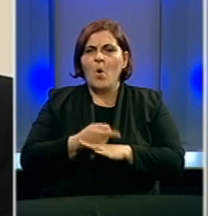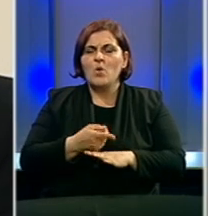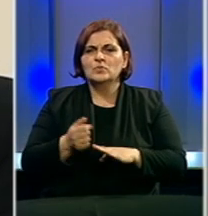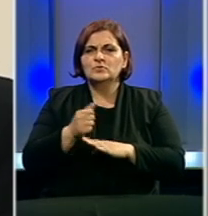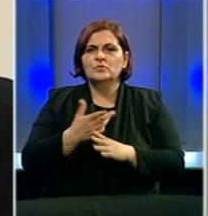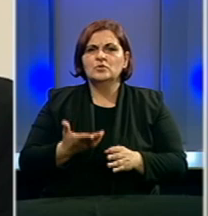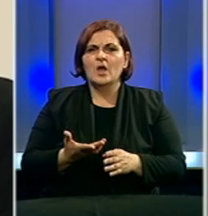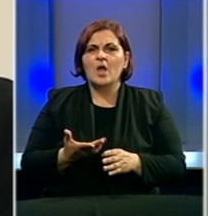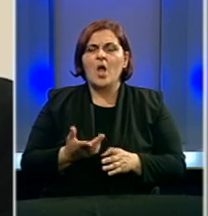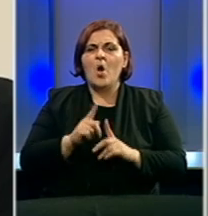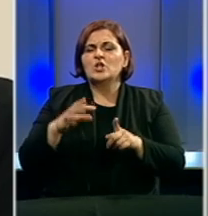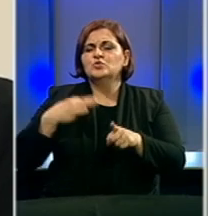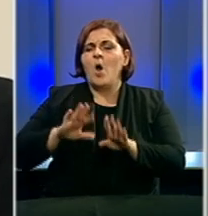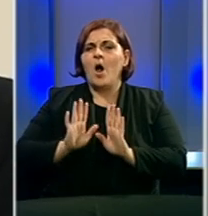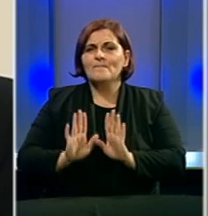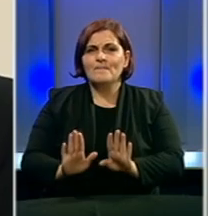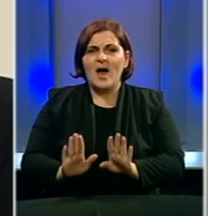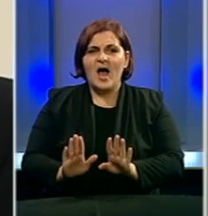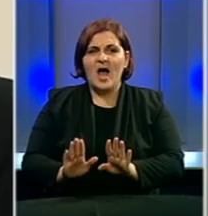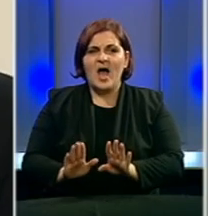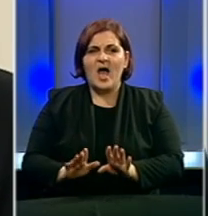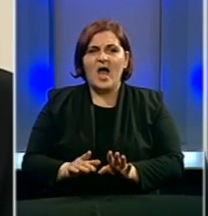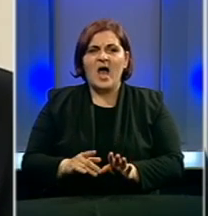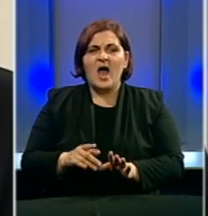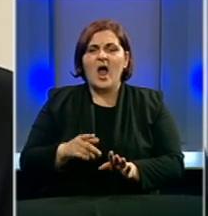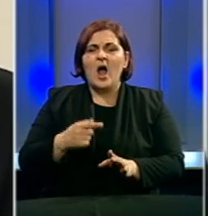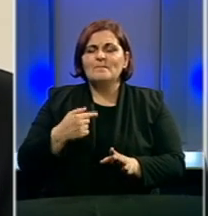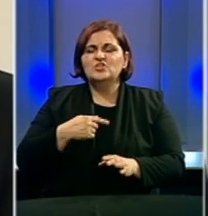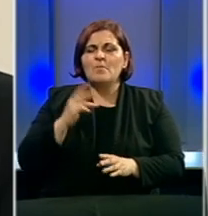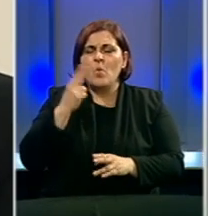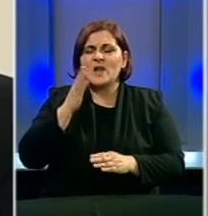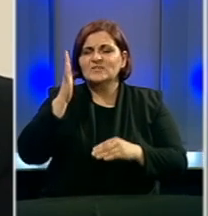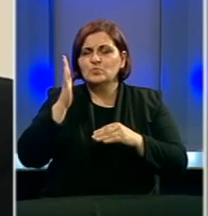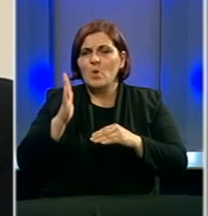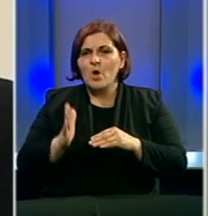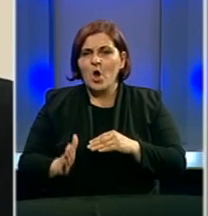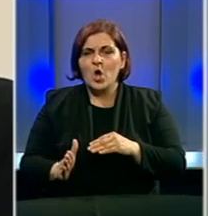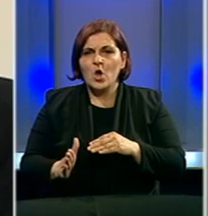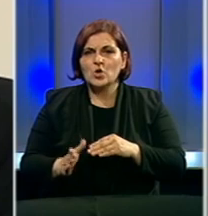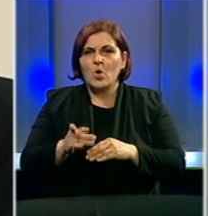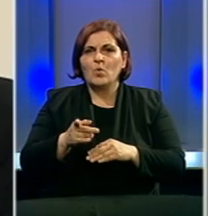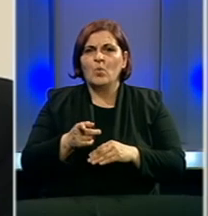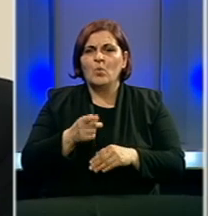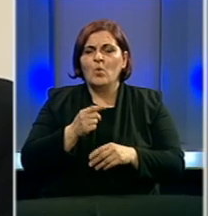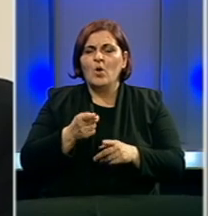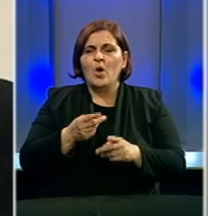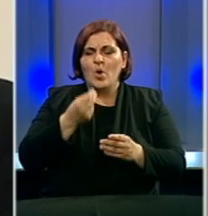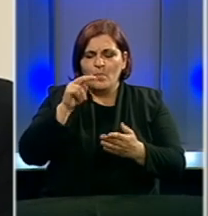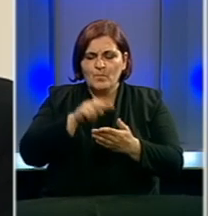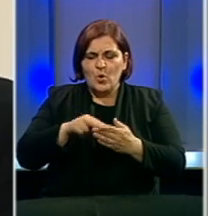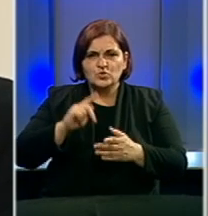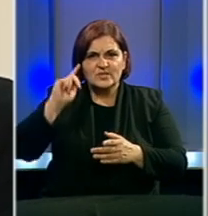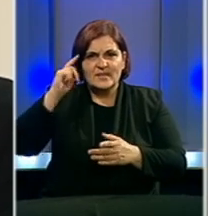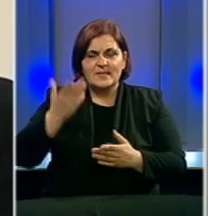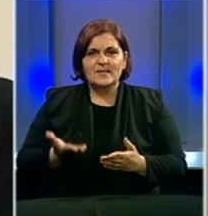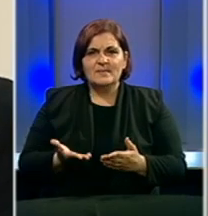obvezujuće i gdje nijedan neveden rok, mi ćemo sigurno u razumnom roku proučiti ovo mišljenje zajedno sa